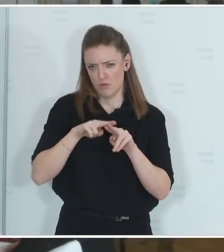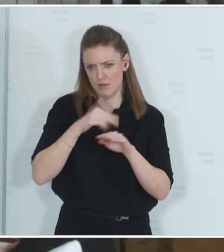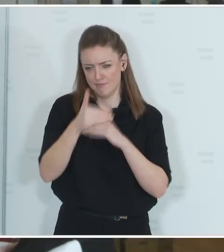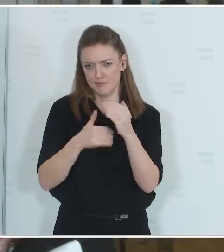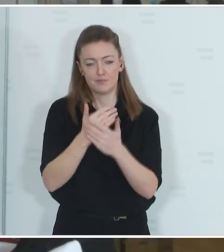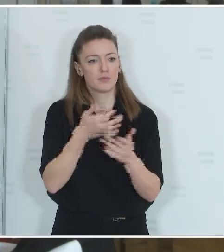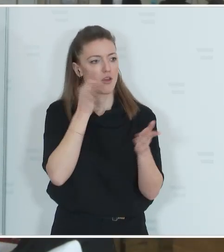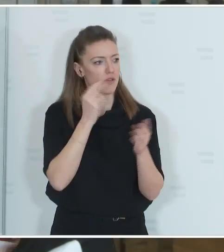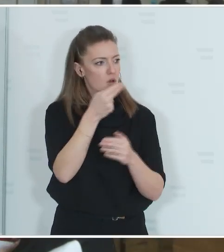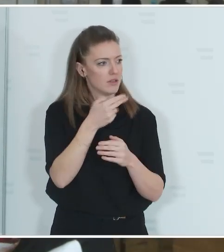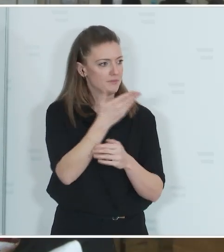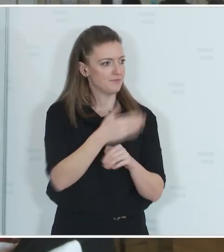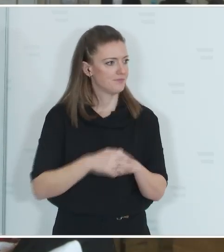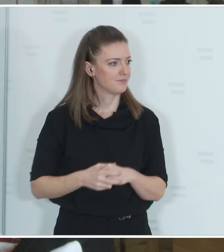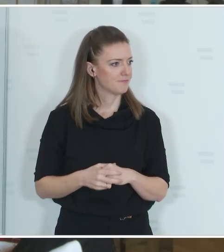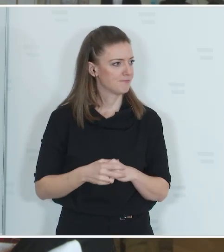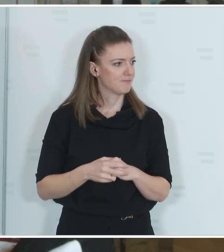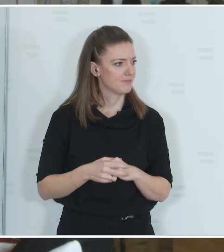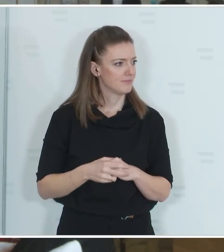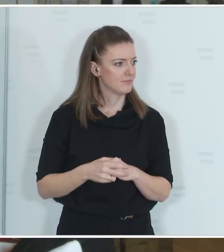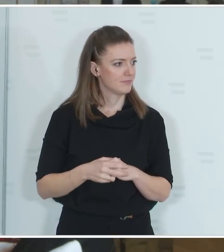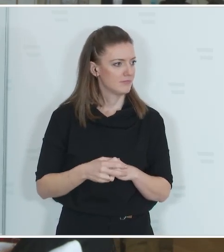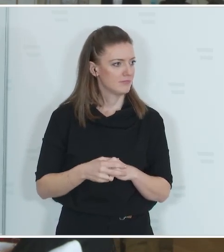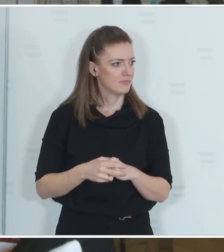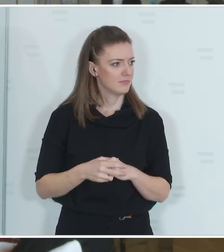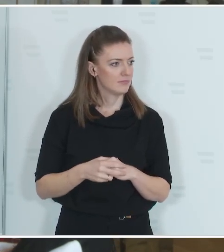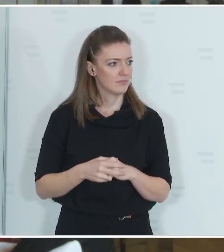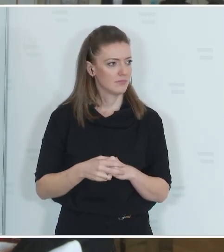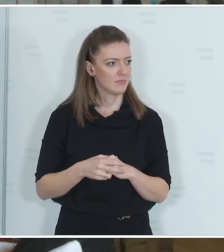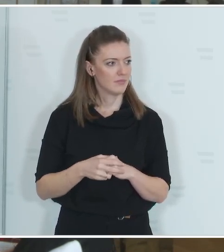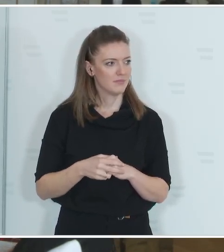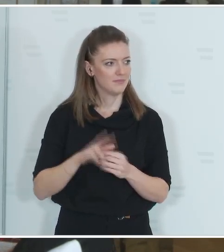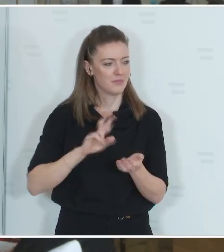Frau Husser, dann die Fiona Oberner. Buchmüller, Puls 24, egal.